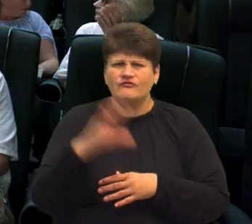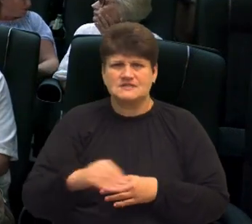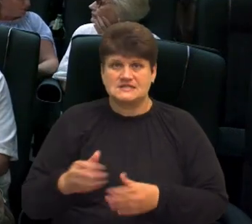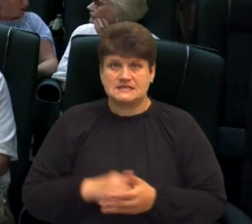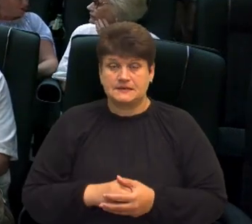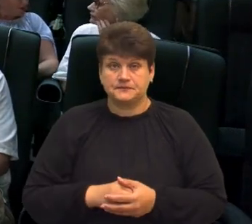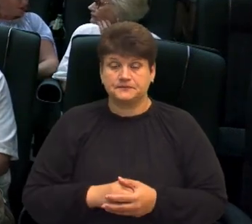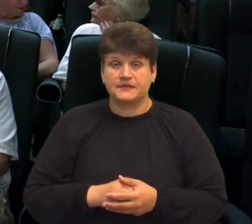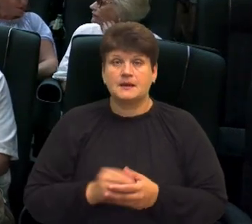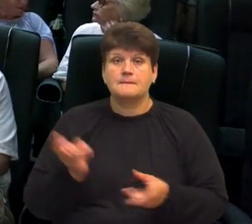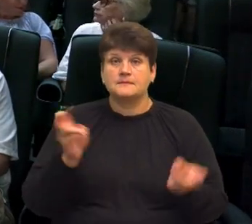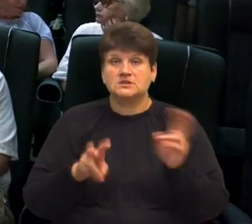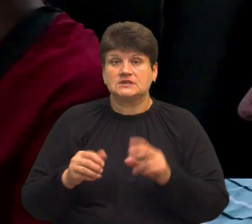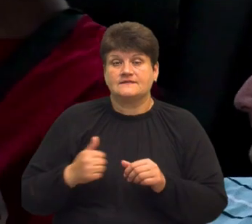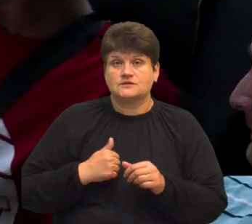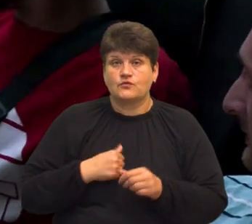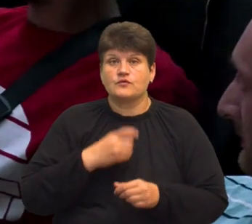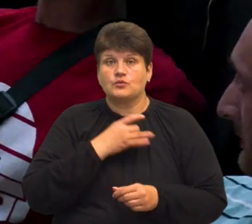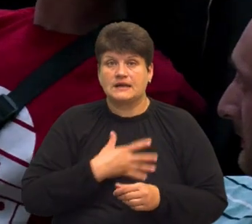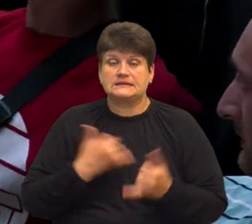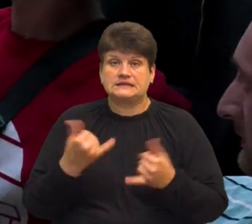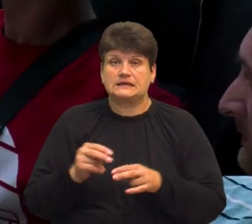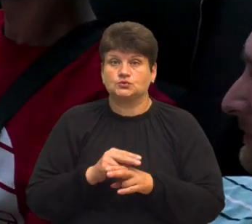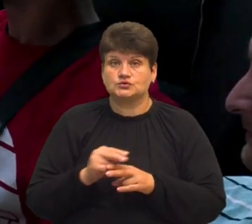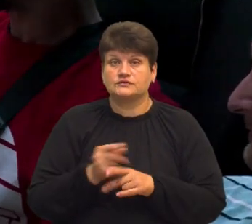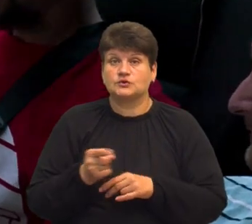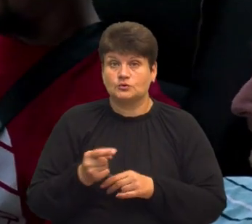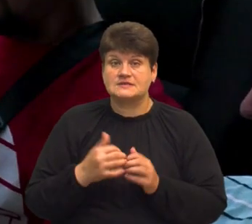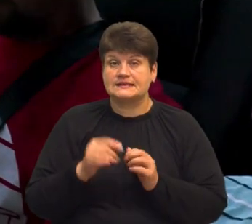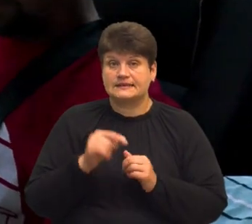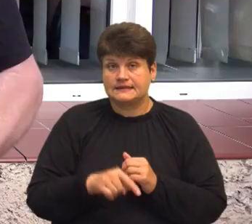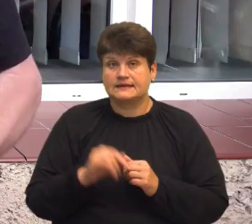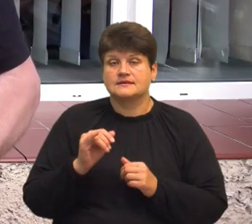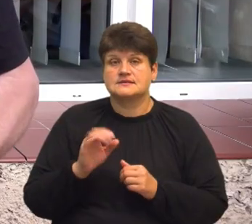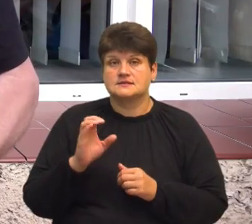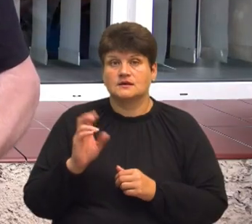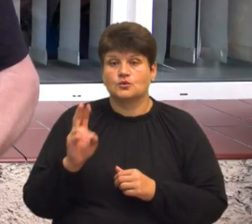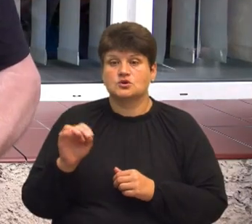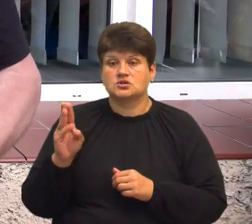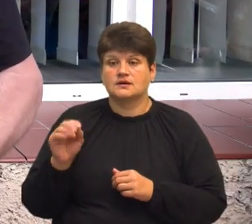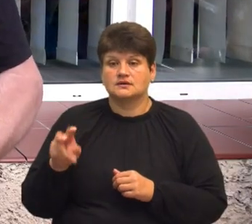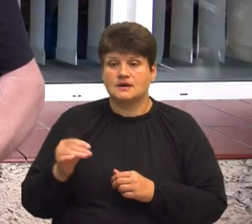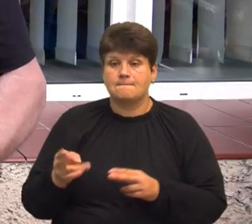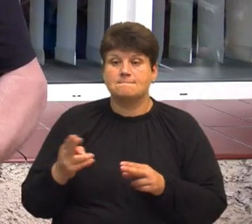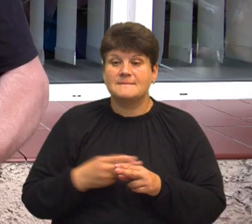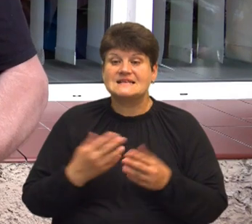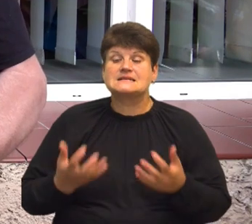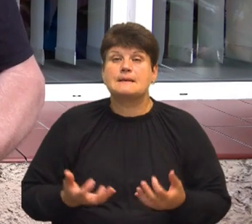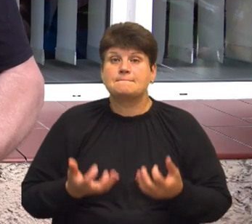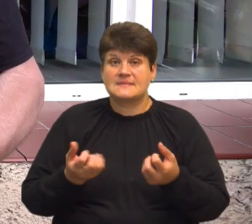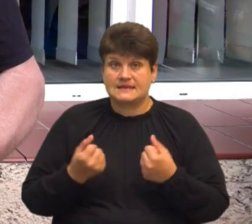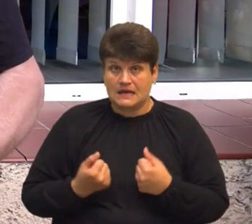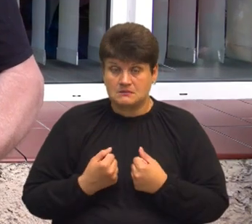відвідали поранені військові, які зараз лікуються в Тернополі. Серед них Сергій Кошкалда. Без підтримки її